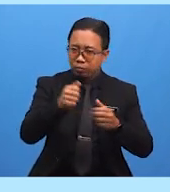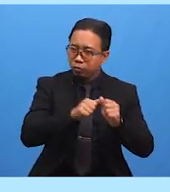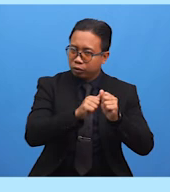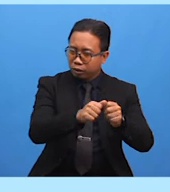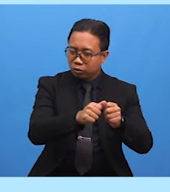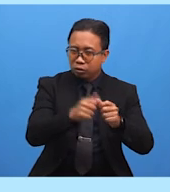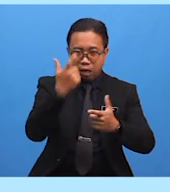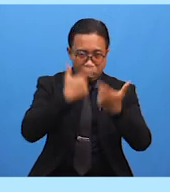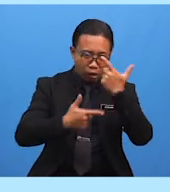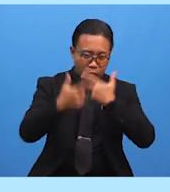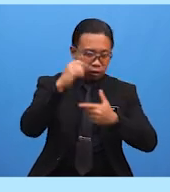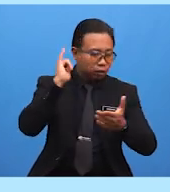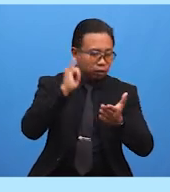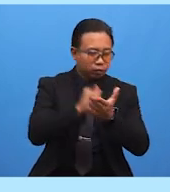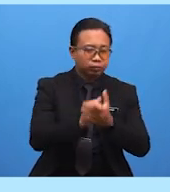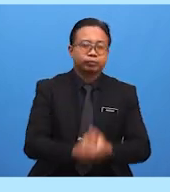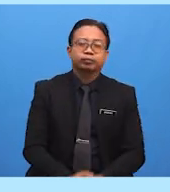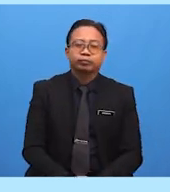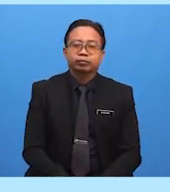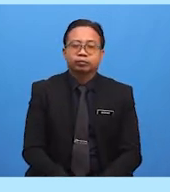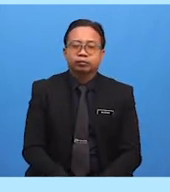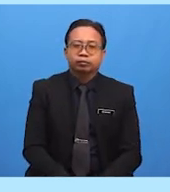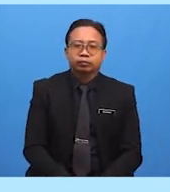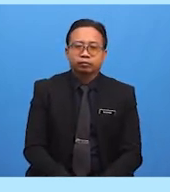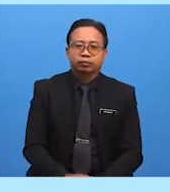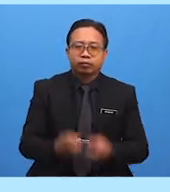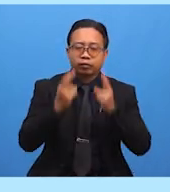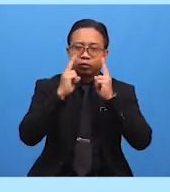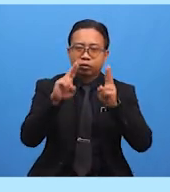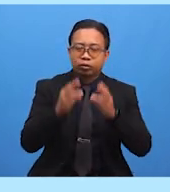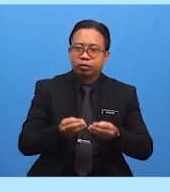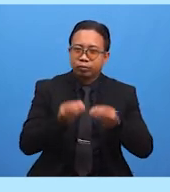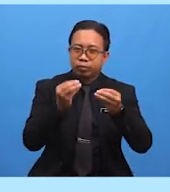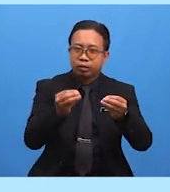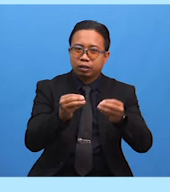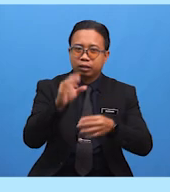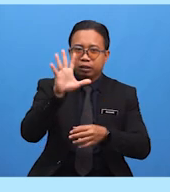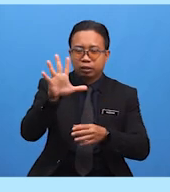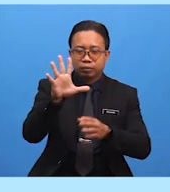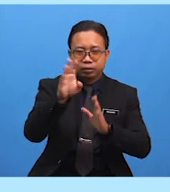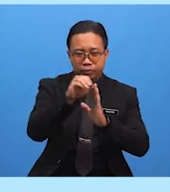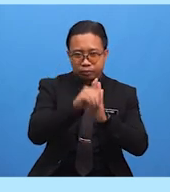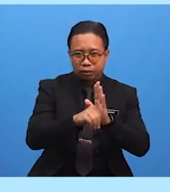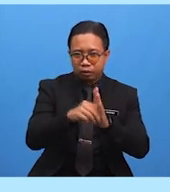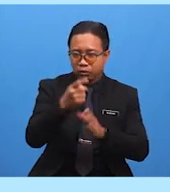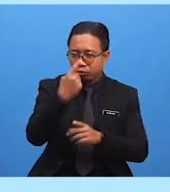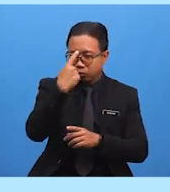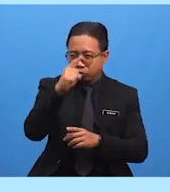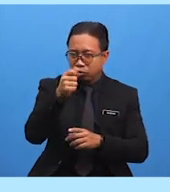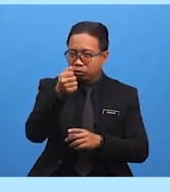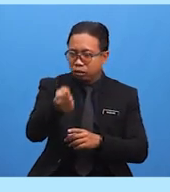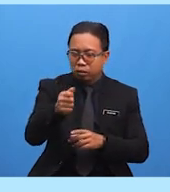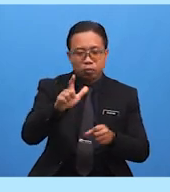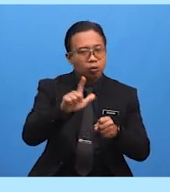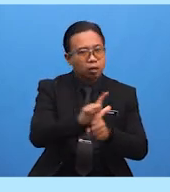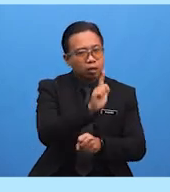Mengikuti Lawatan Tersebut Ustazah Berikan Masa 5 Minit Untuk